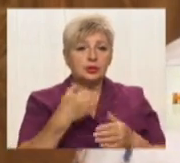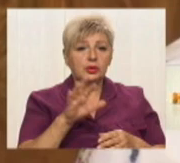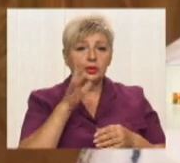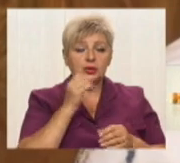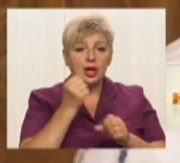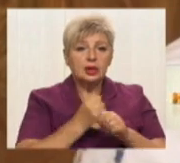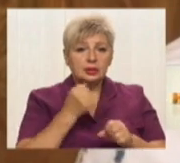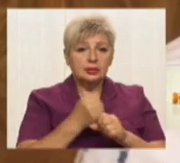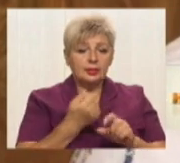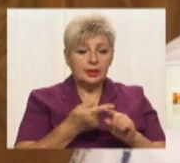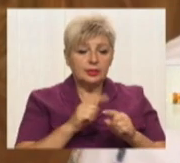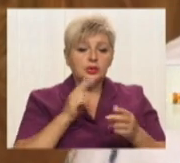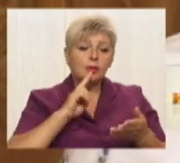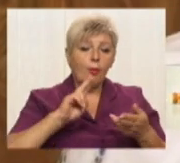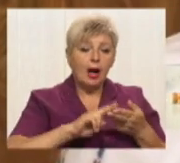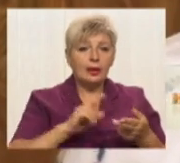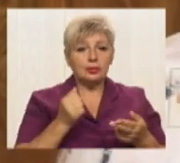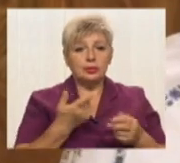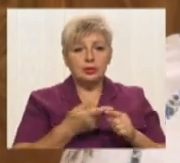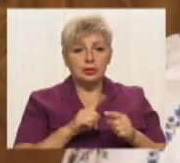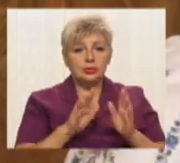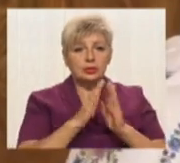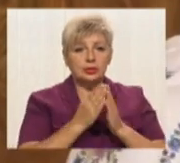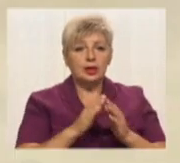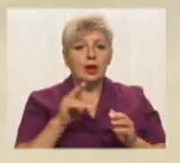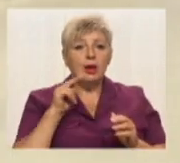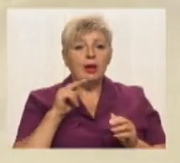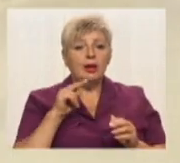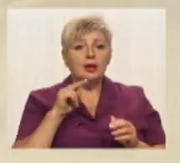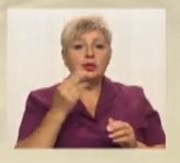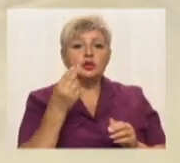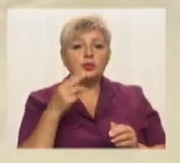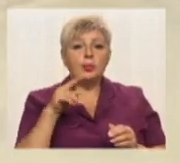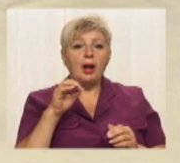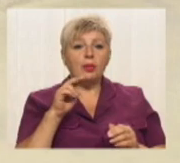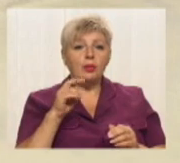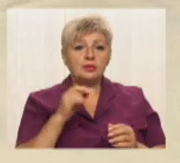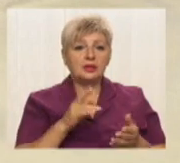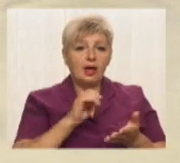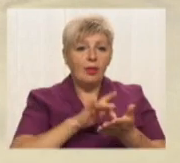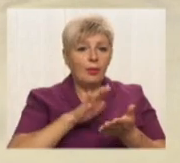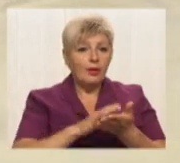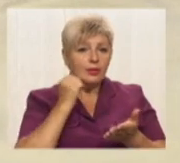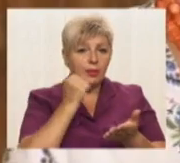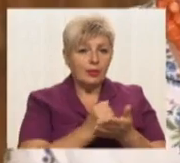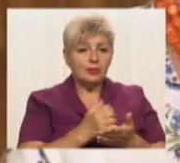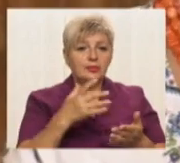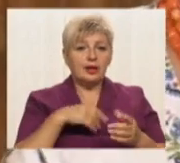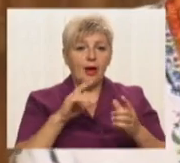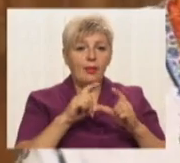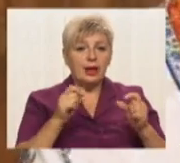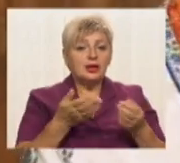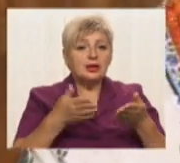цю марку, розробляли цю книгу «Пані Шпаковська». Погашена марка залишиться в театрі, це по-перше. По-друге,